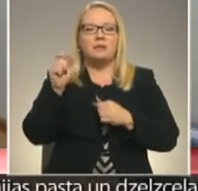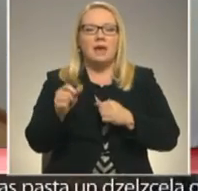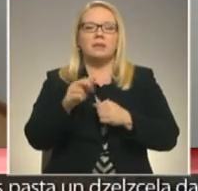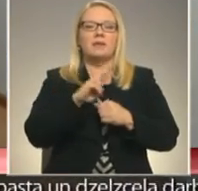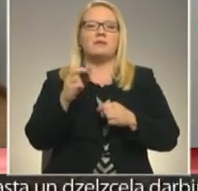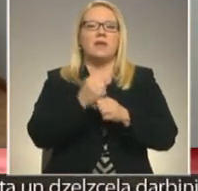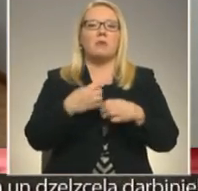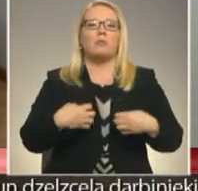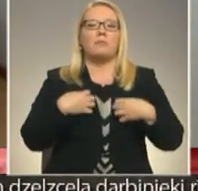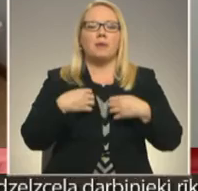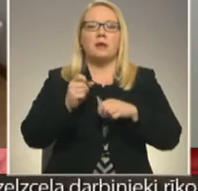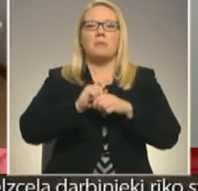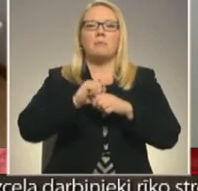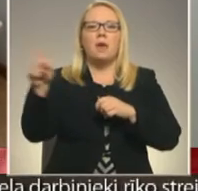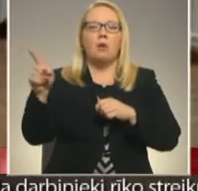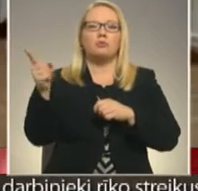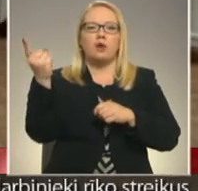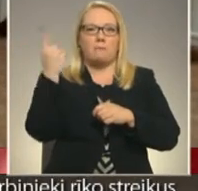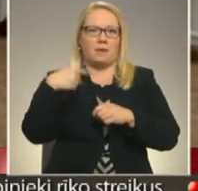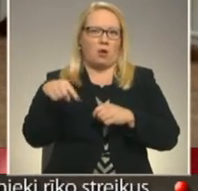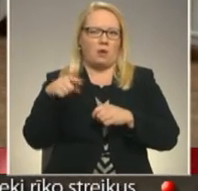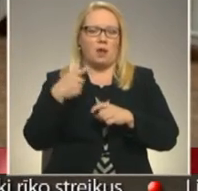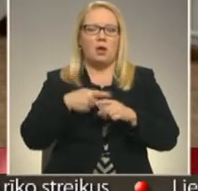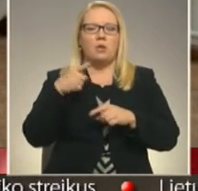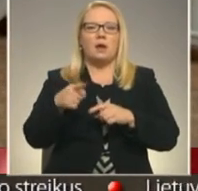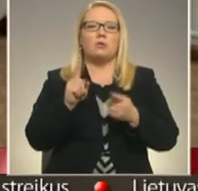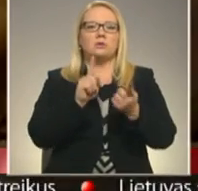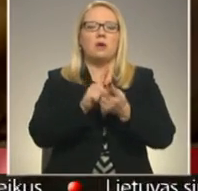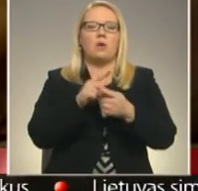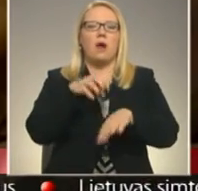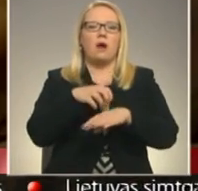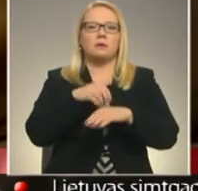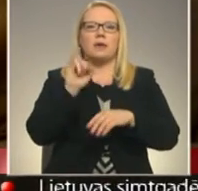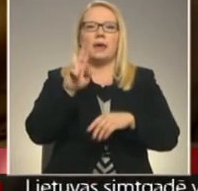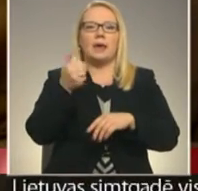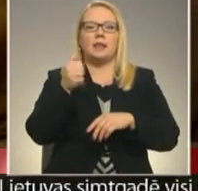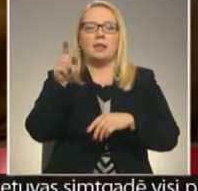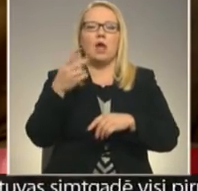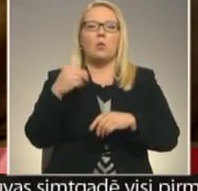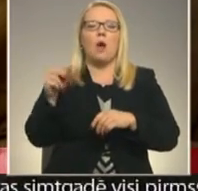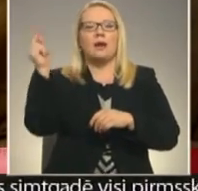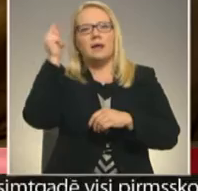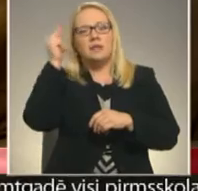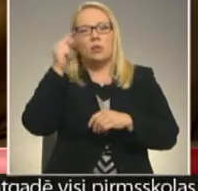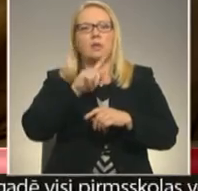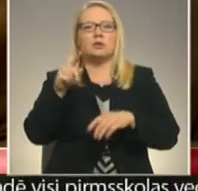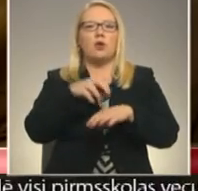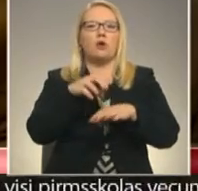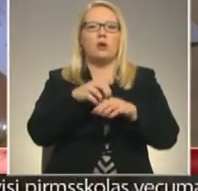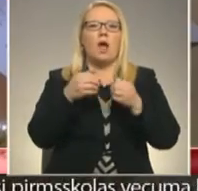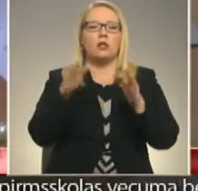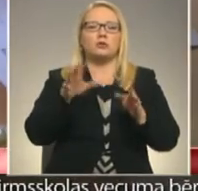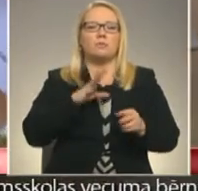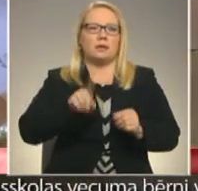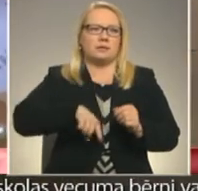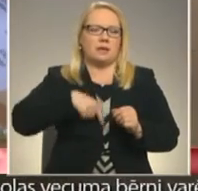biedē, bet valstī pieaugošā birokrātija. Ar to saskārusies arī daktere Inga, tādēļ cež no rezidentūras līdz doktorāta atklāšanai bija īsti kilgs.